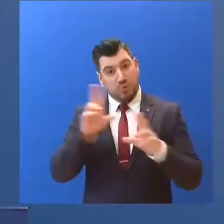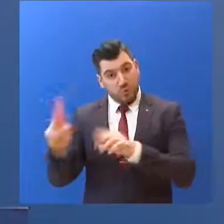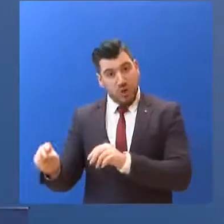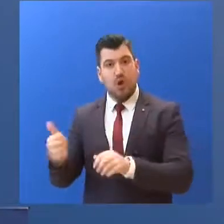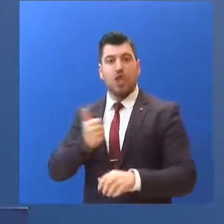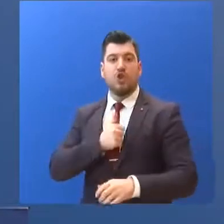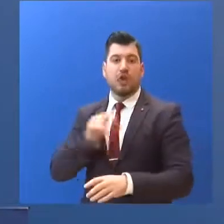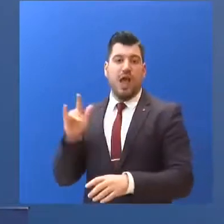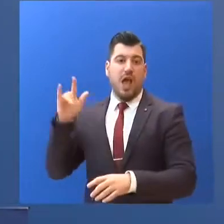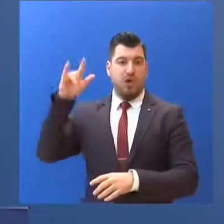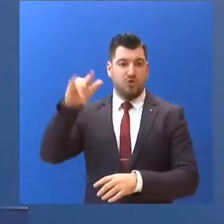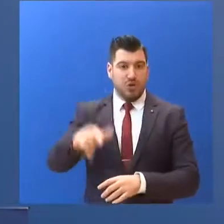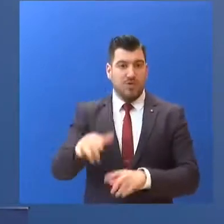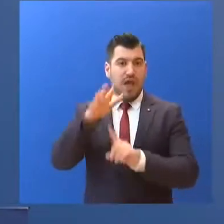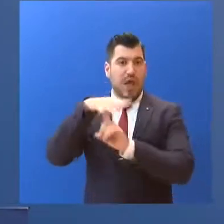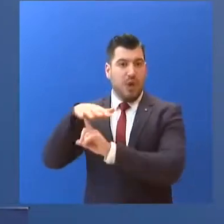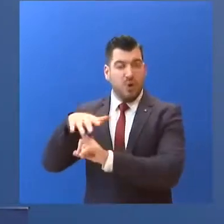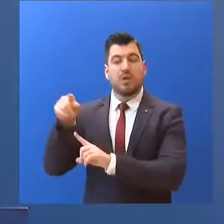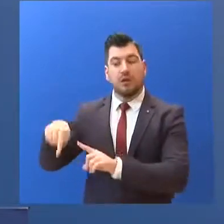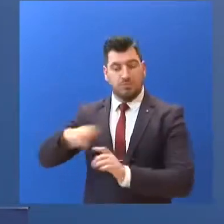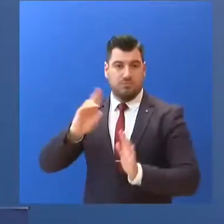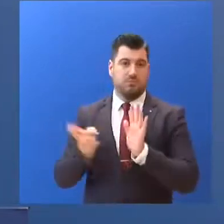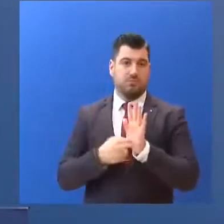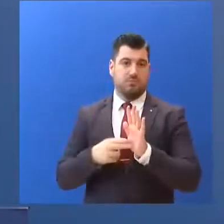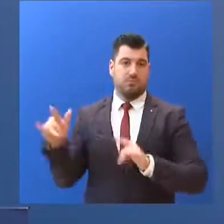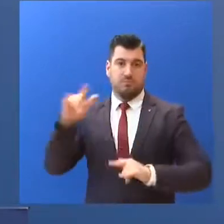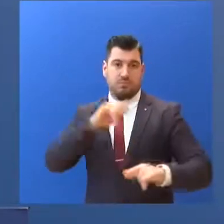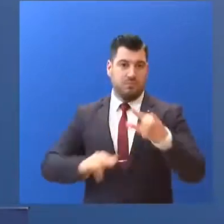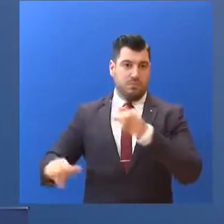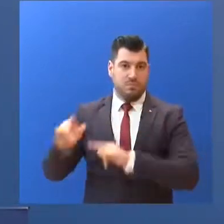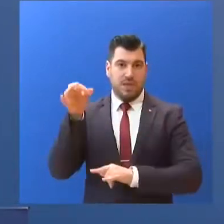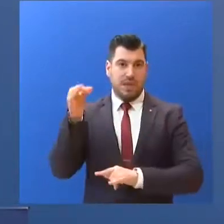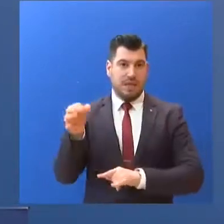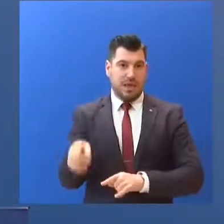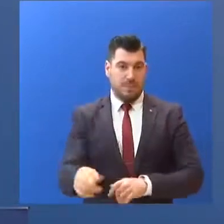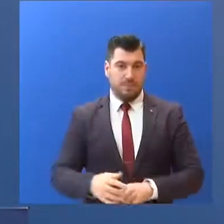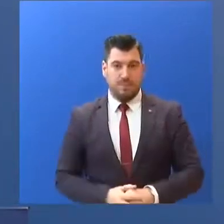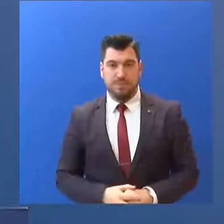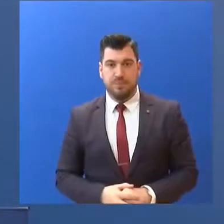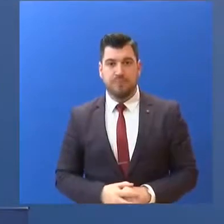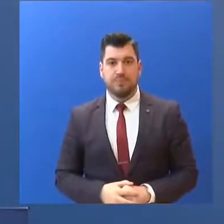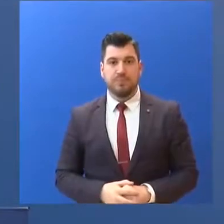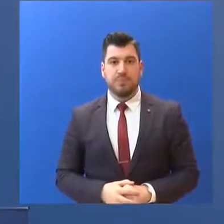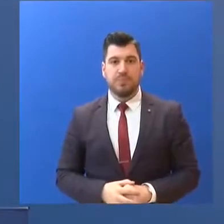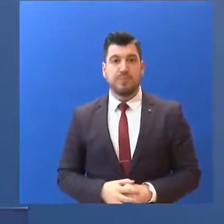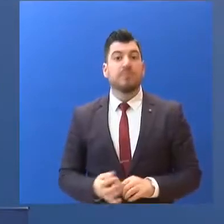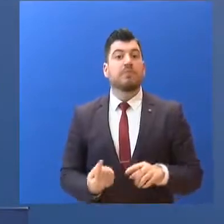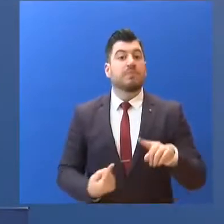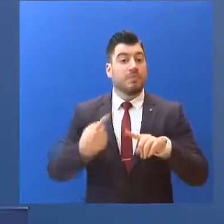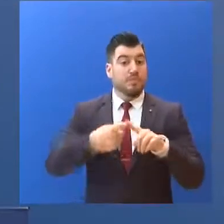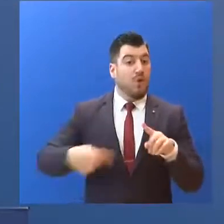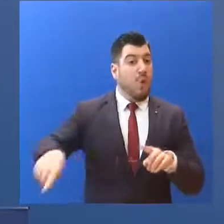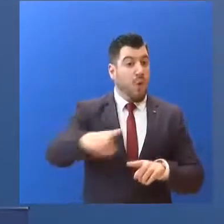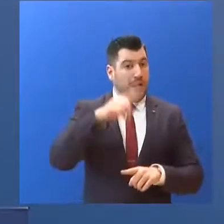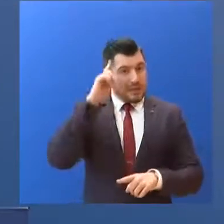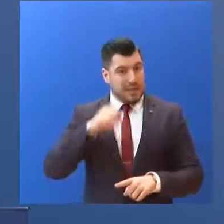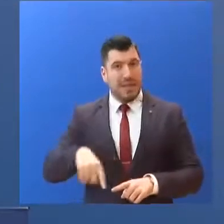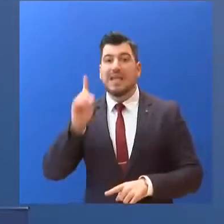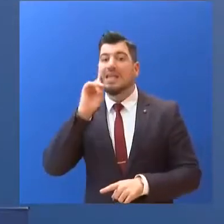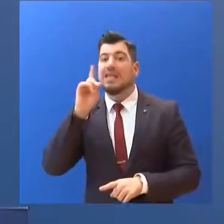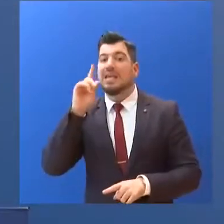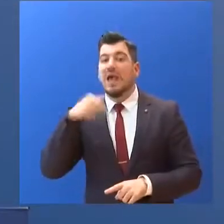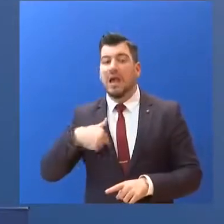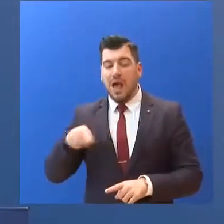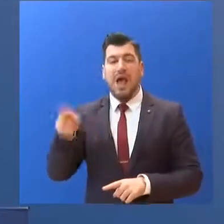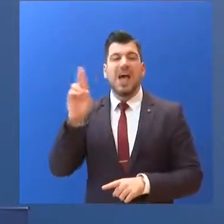ανοσκαφών... και ιδιωτικών ελικοπτέρων στα νησιά μας. Στο μεταξύ, όπως ήδη γνωρίζετε... μια γυναίκα από τη δομή φιλοξενίας